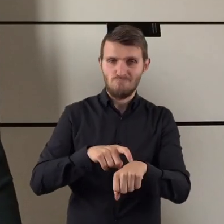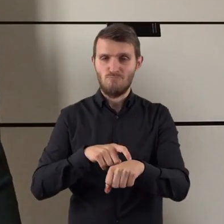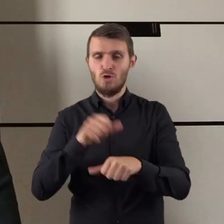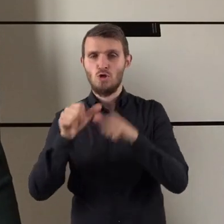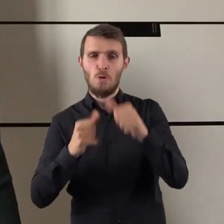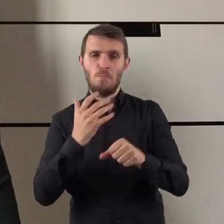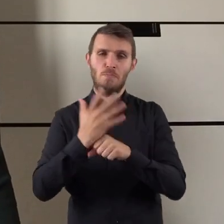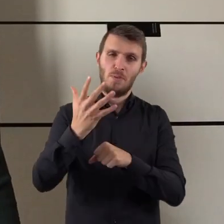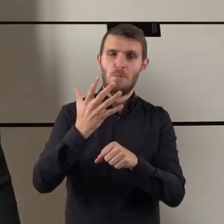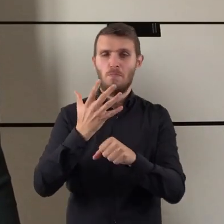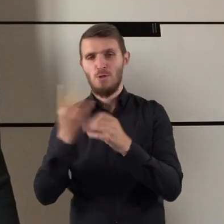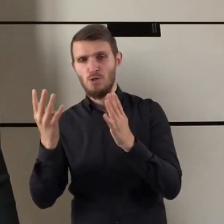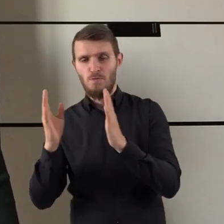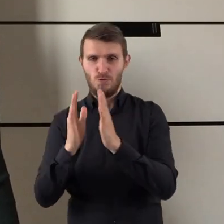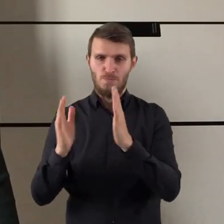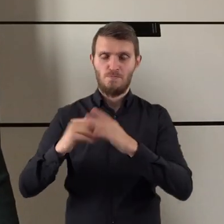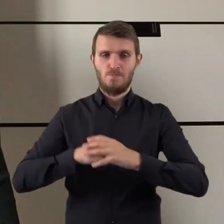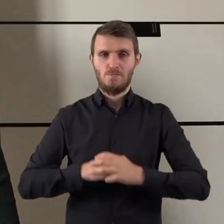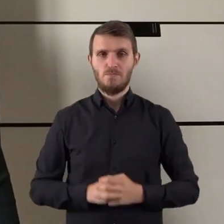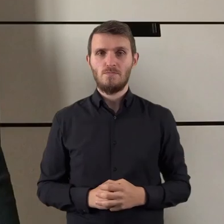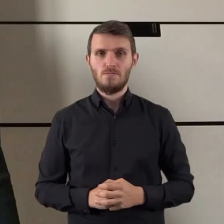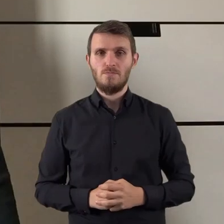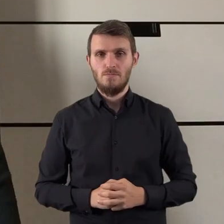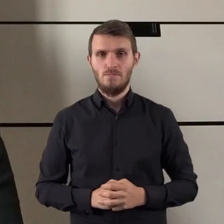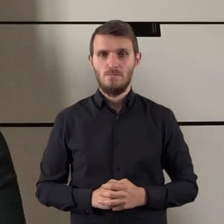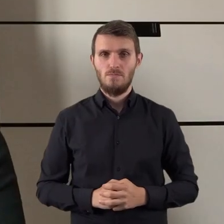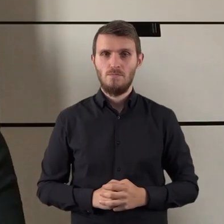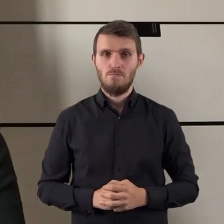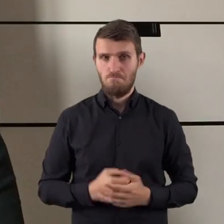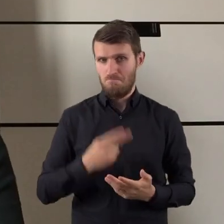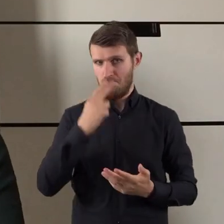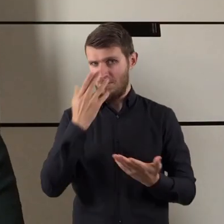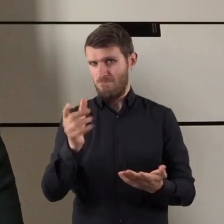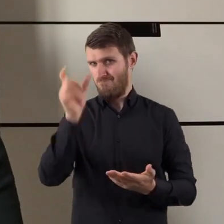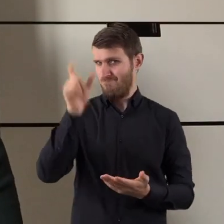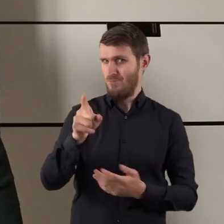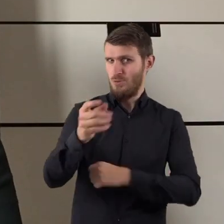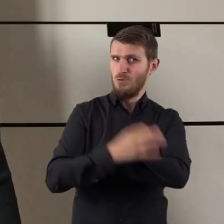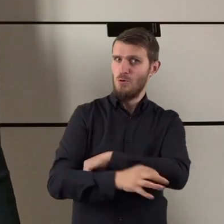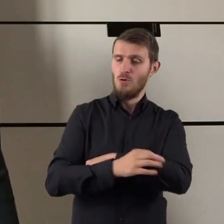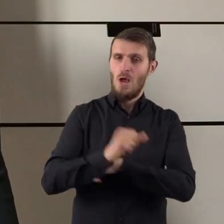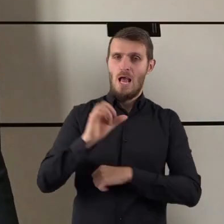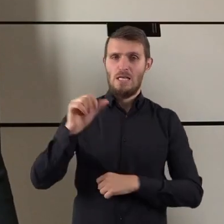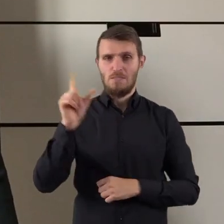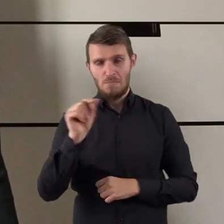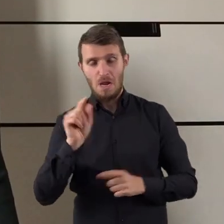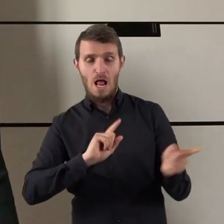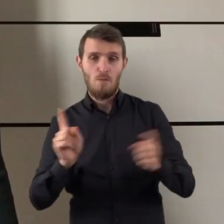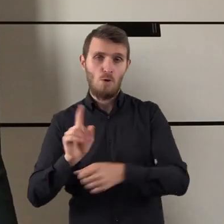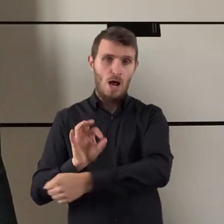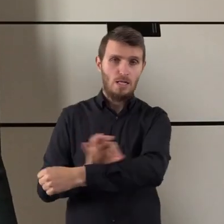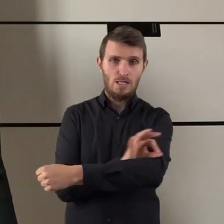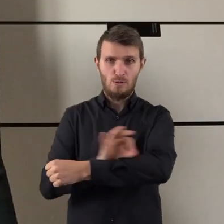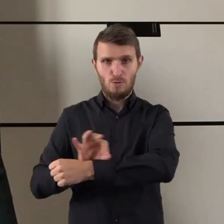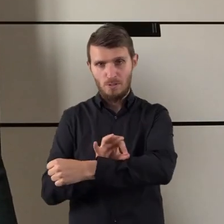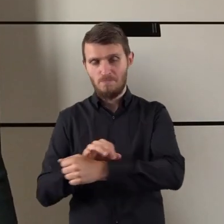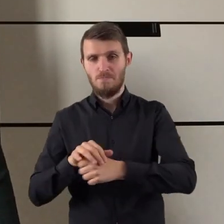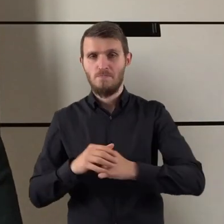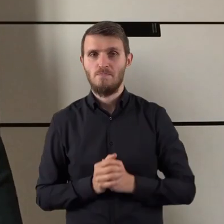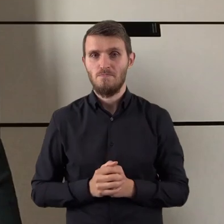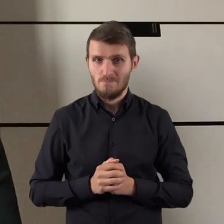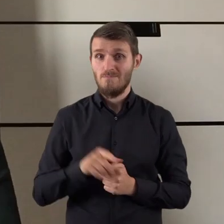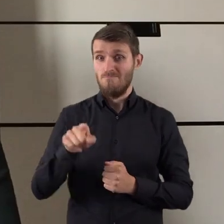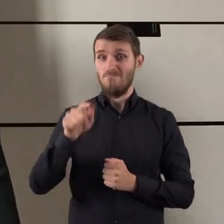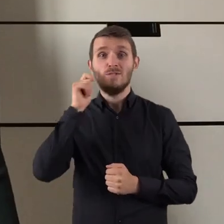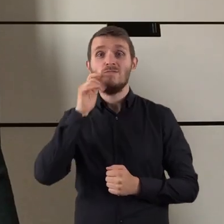powstania, druga połowa lat pięćdziesiątych. Widać, że to studentka ASP albo architektury.